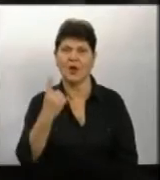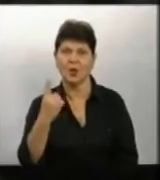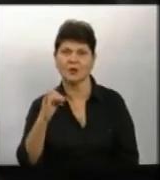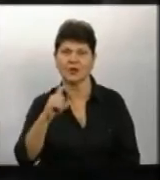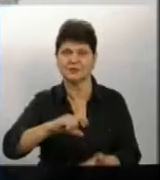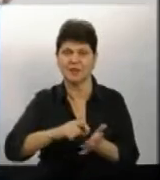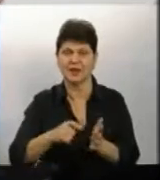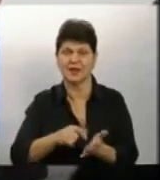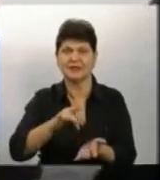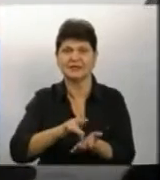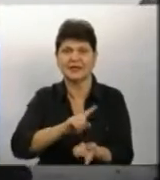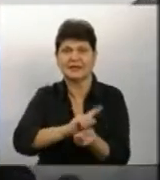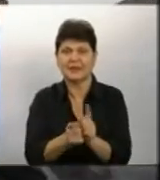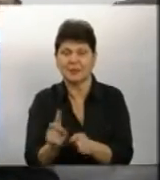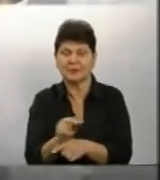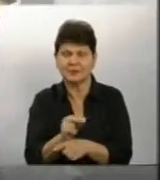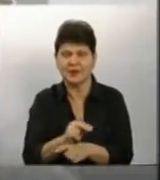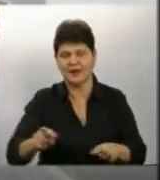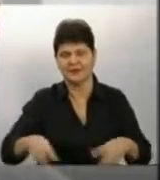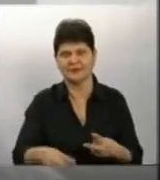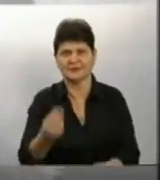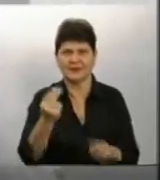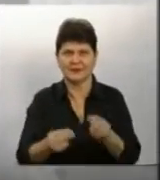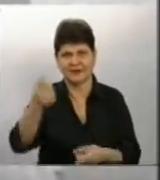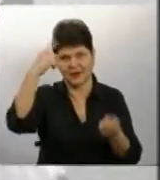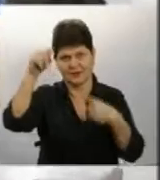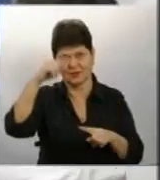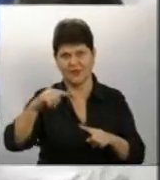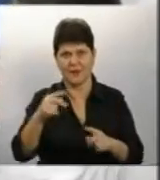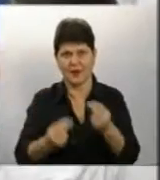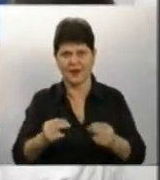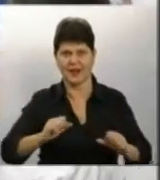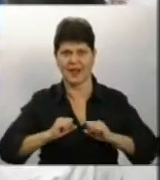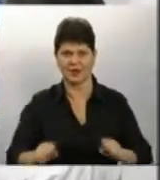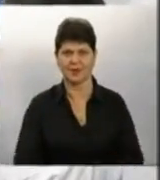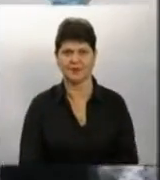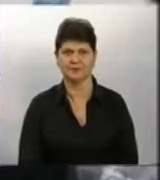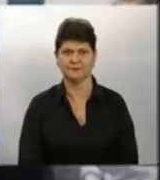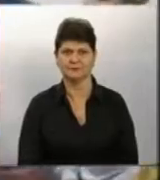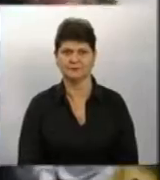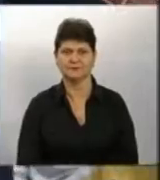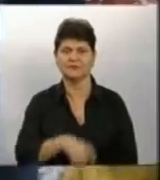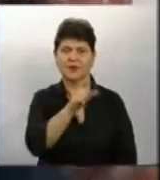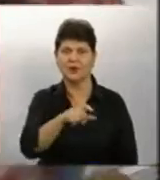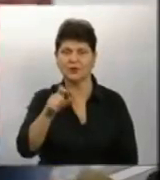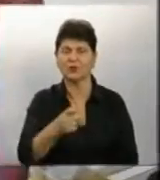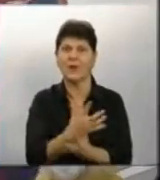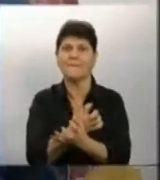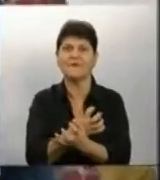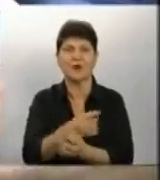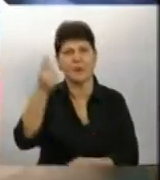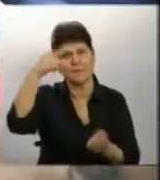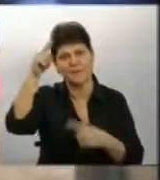палацентру сьогодні замість процедур – танці та ігри з казковими героями Людина-павук улюблений